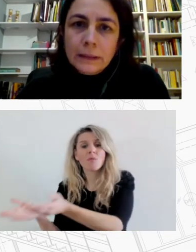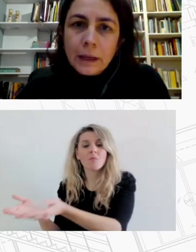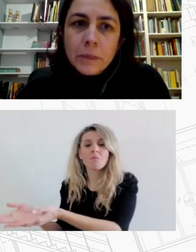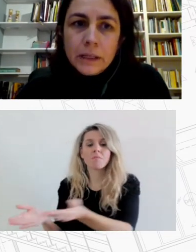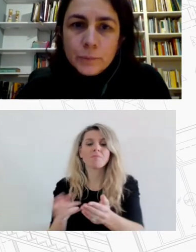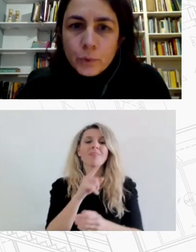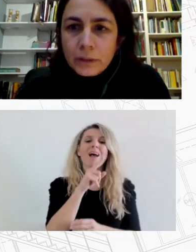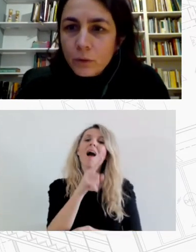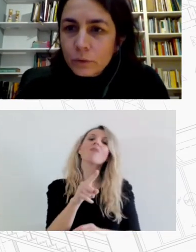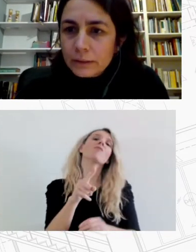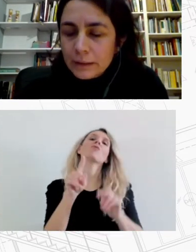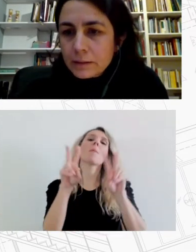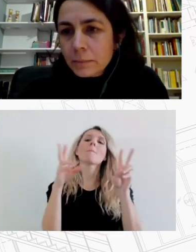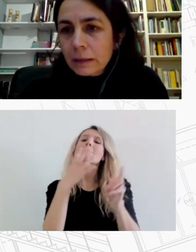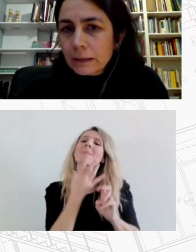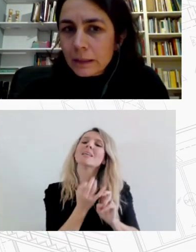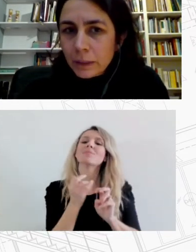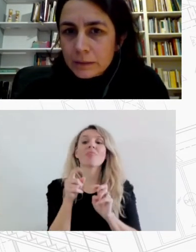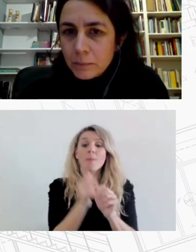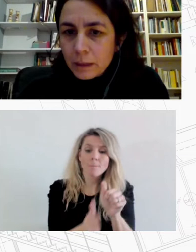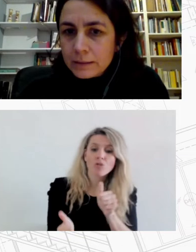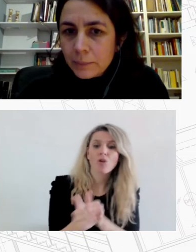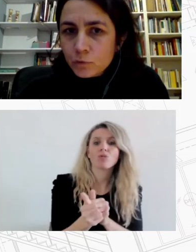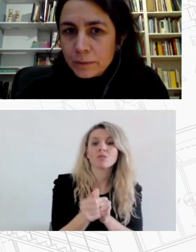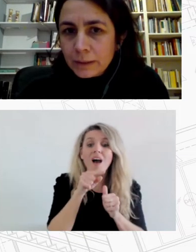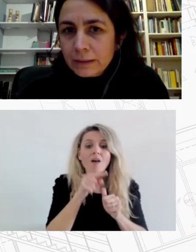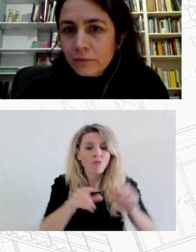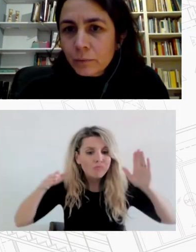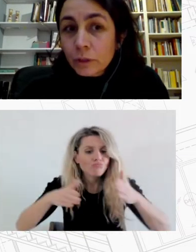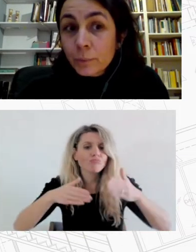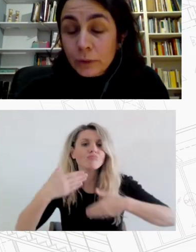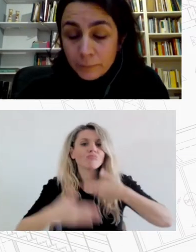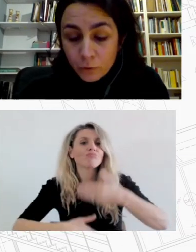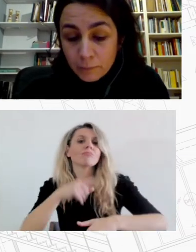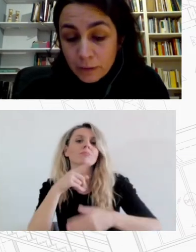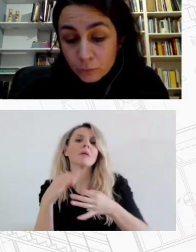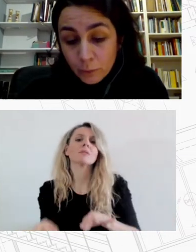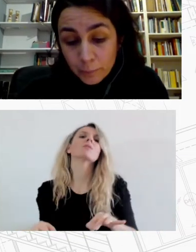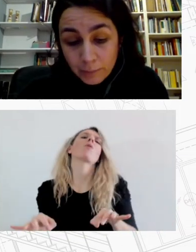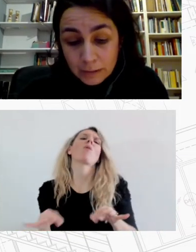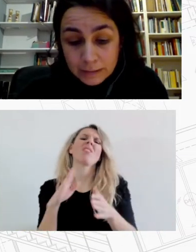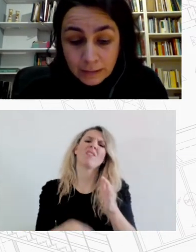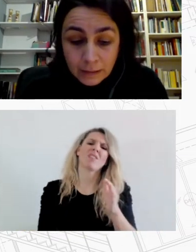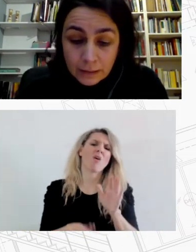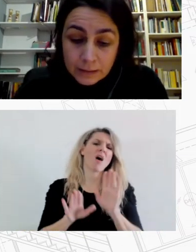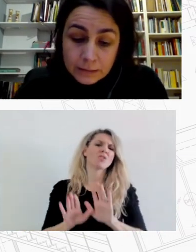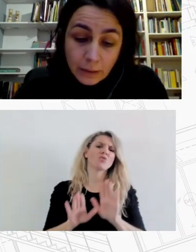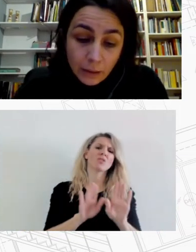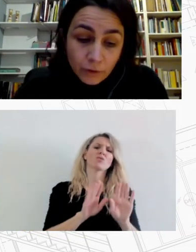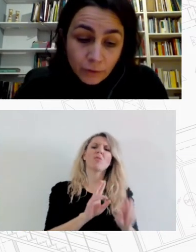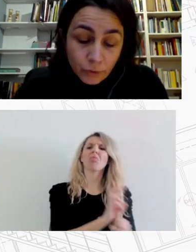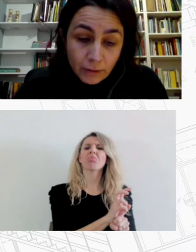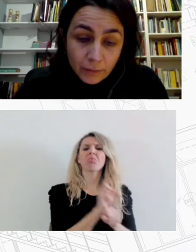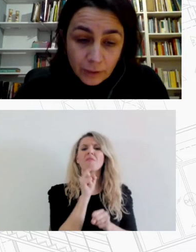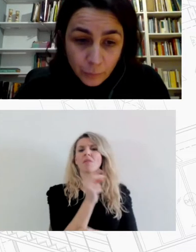πολιτική χαμηλής προτεραιότητας με κατακαιρματισμένης και αποσπασματική εφαρμογή προγραμμάτων τα οποία μάλιστα σε